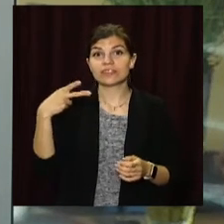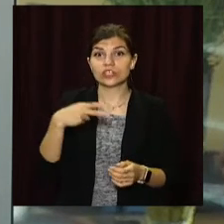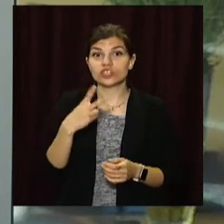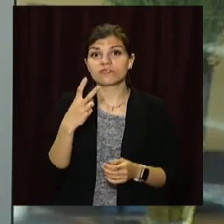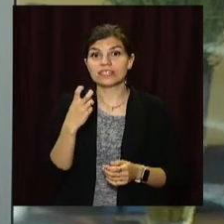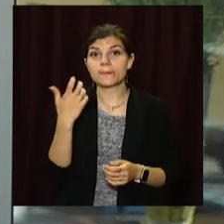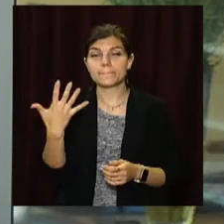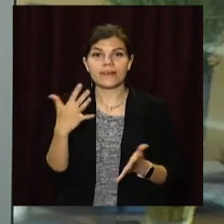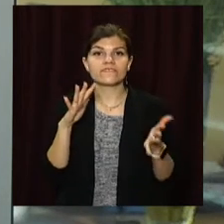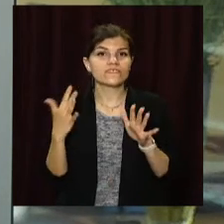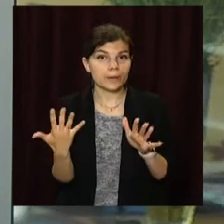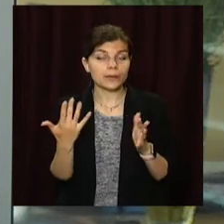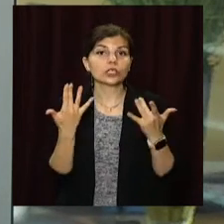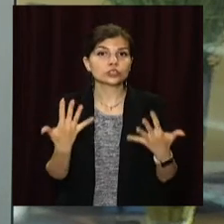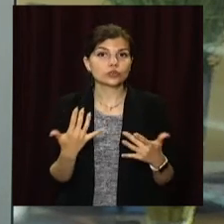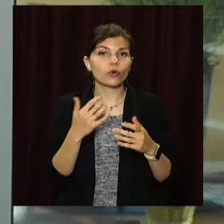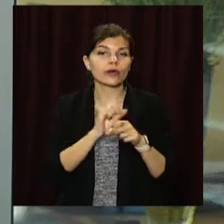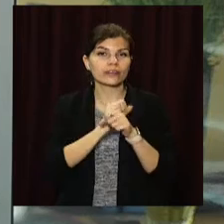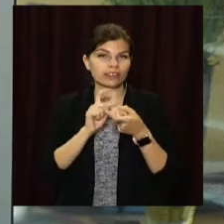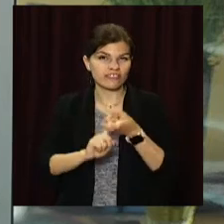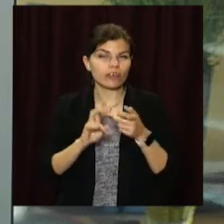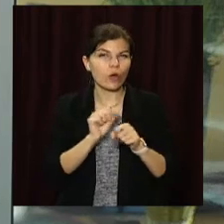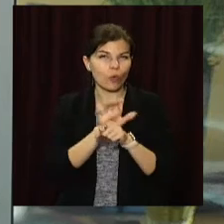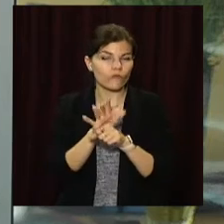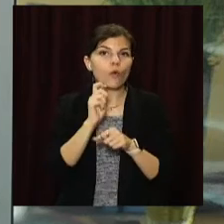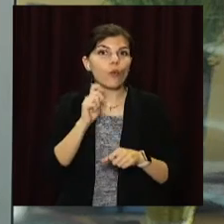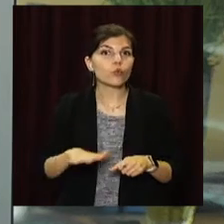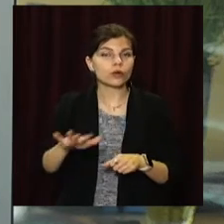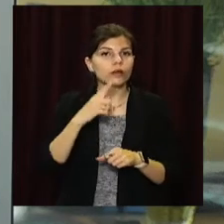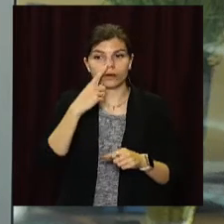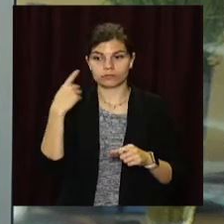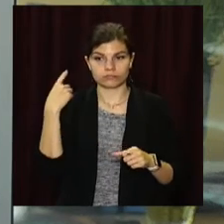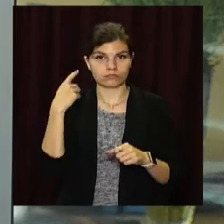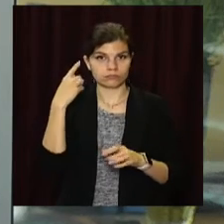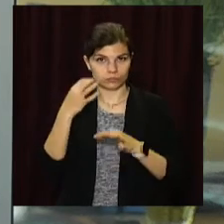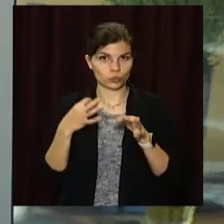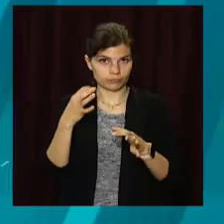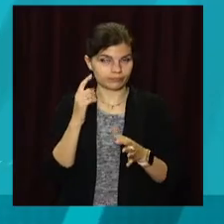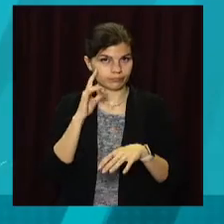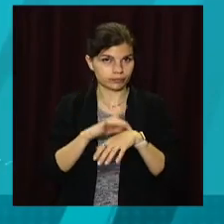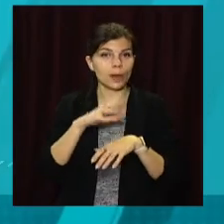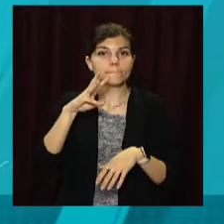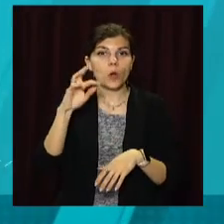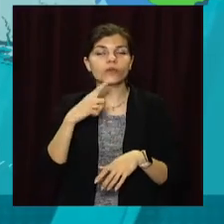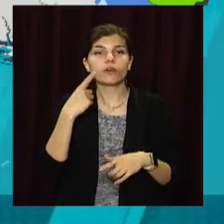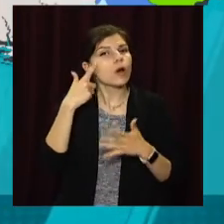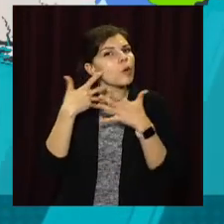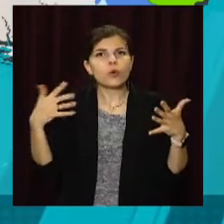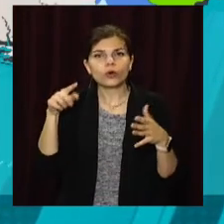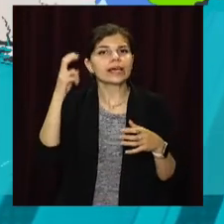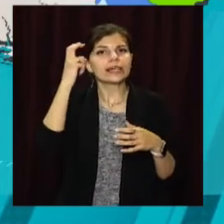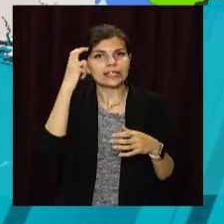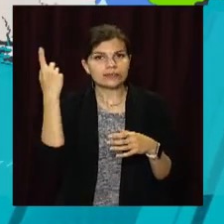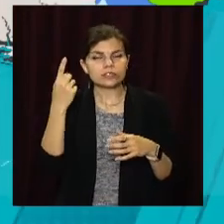2205 випадків, стільки інфікованих на ковід, зареєстрували в Україні за останню добу. За даними МОЗ, найбільша кількість у